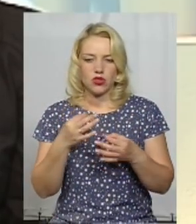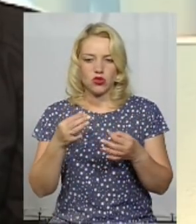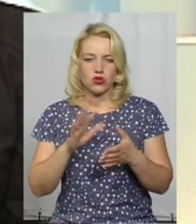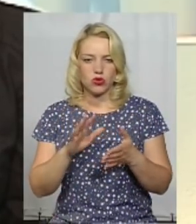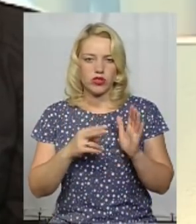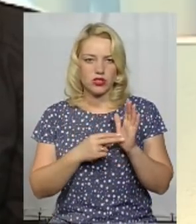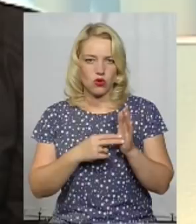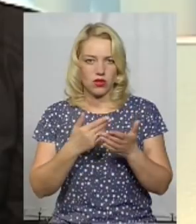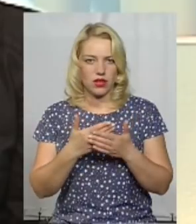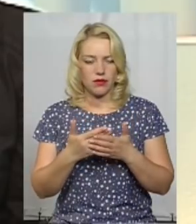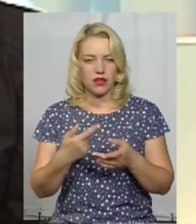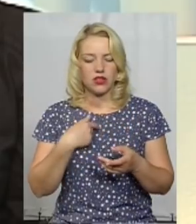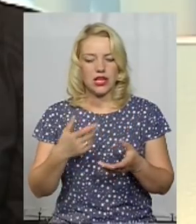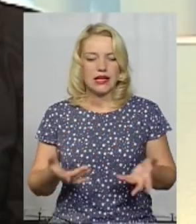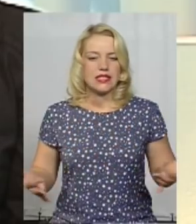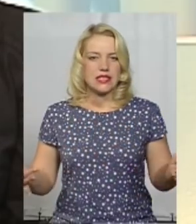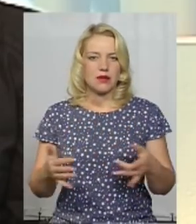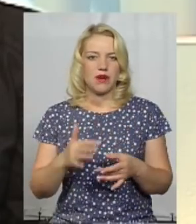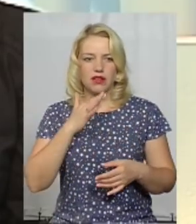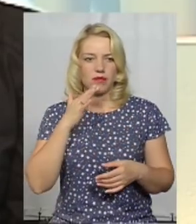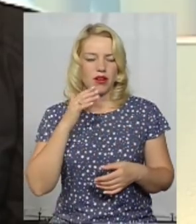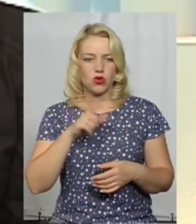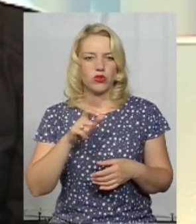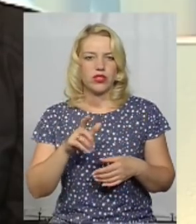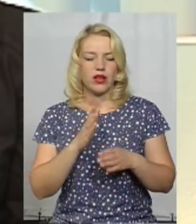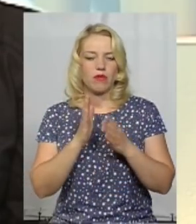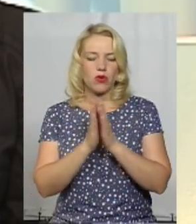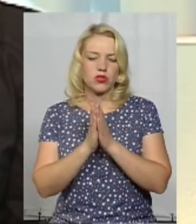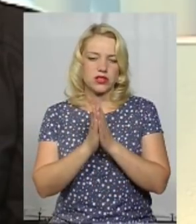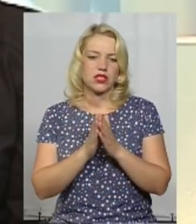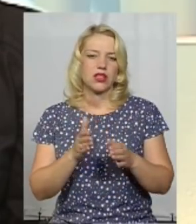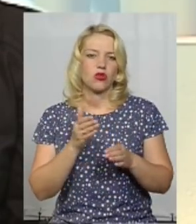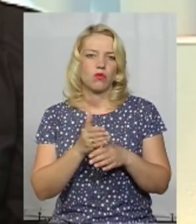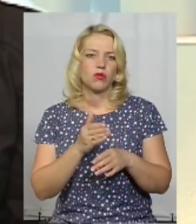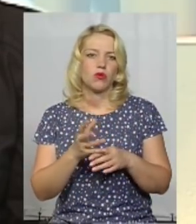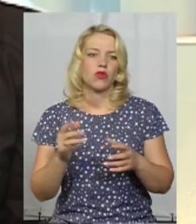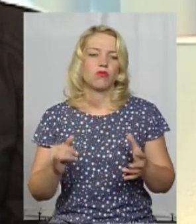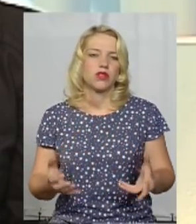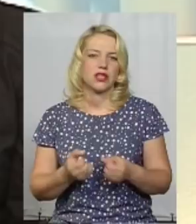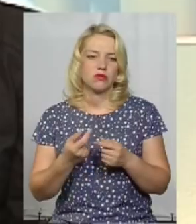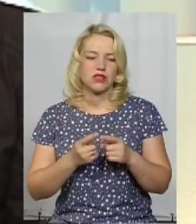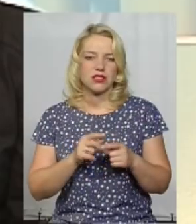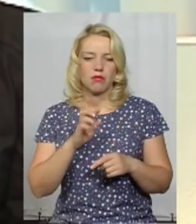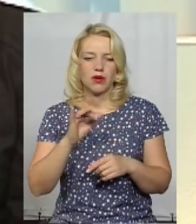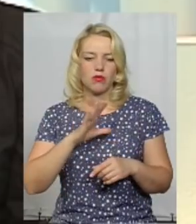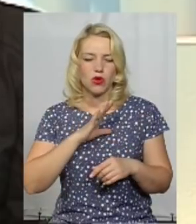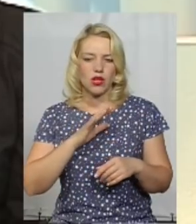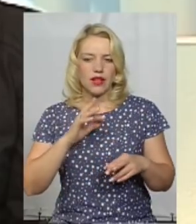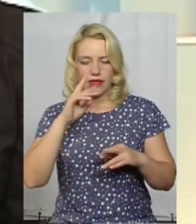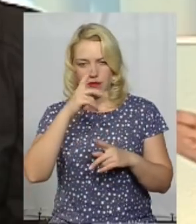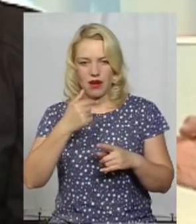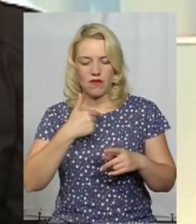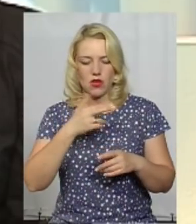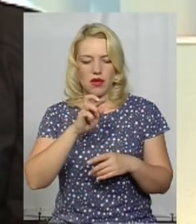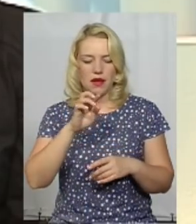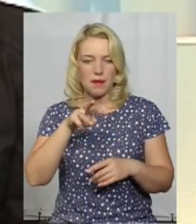сьогодні зібрати там безліч людей і просити допомоги в підтримці, але це було би непрально, ми би оправдувалися. І